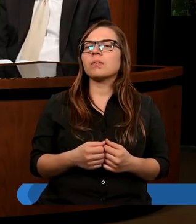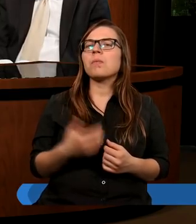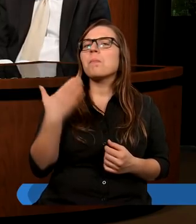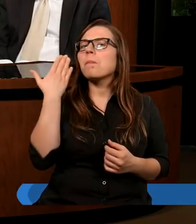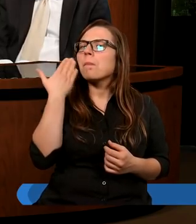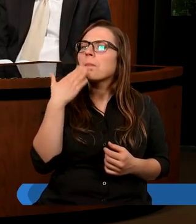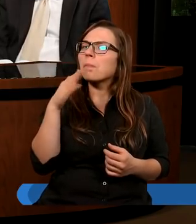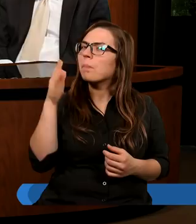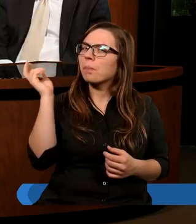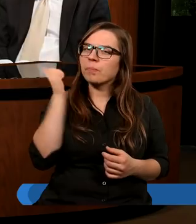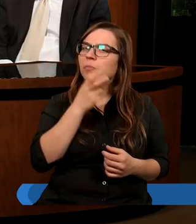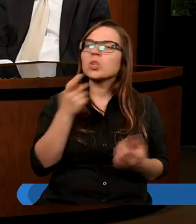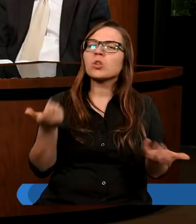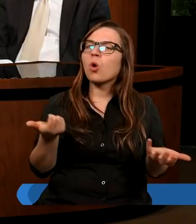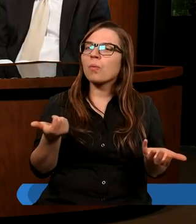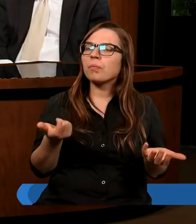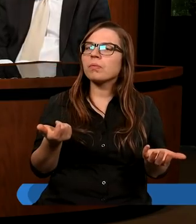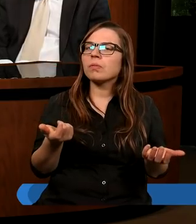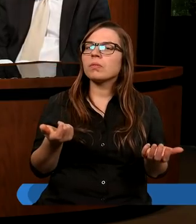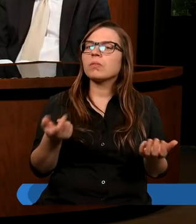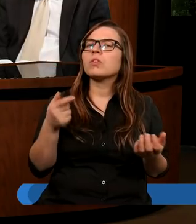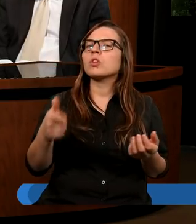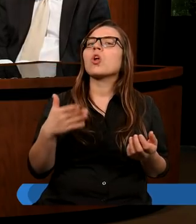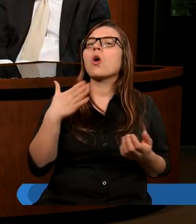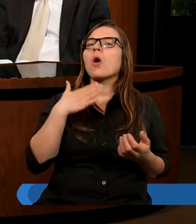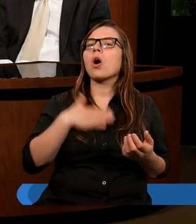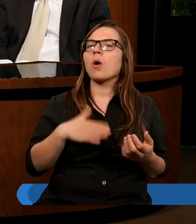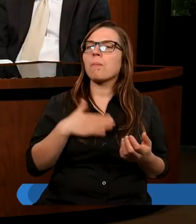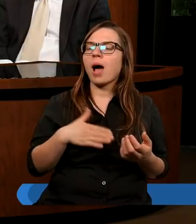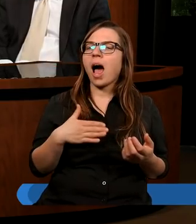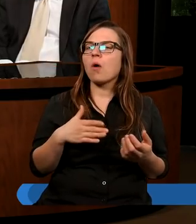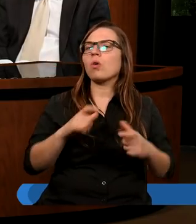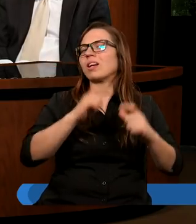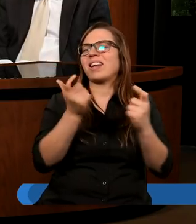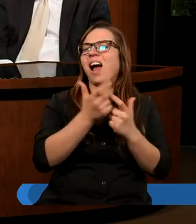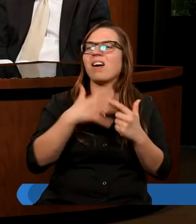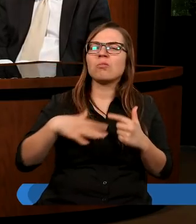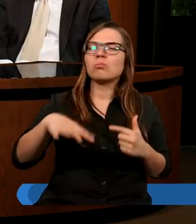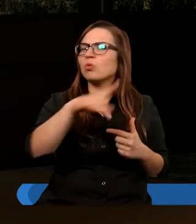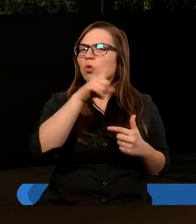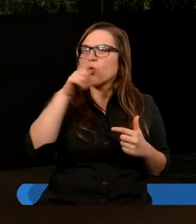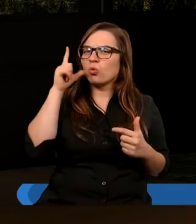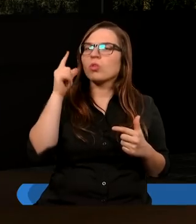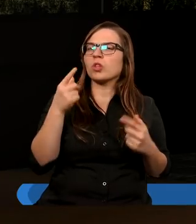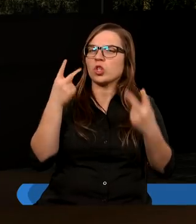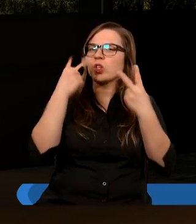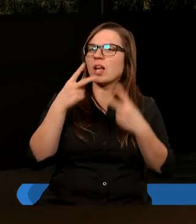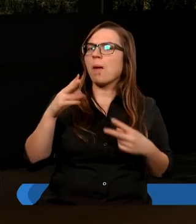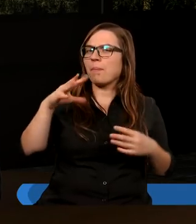ciekawe jest jeszcze to, że to się podobało całemu zgromadzeniu. Czytamy w piątym